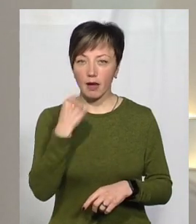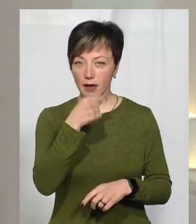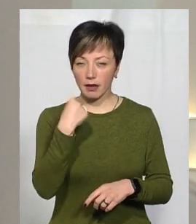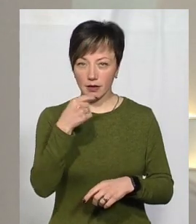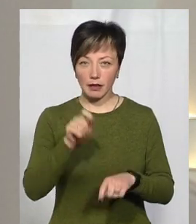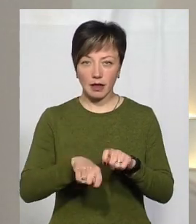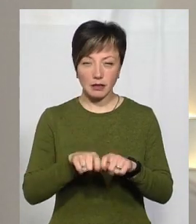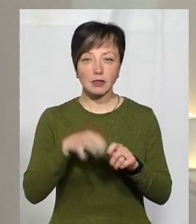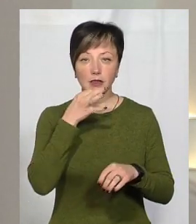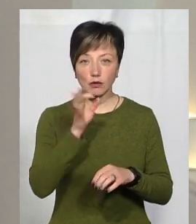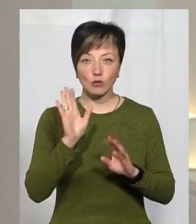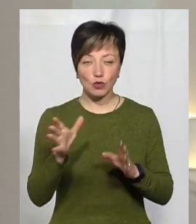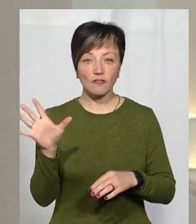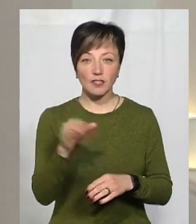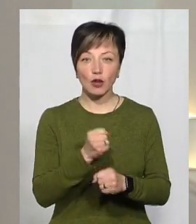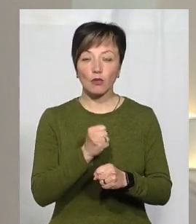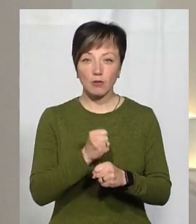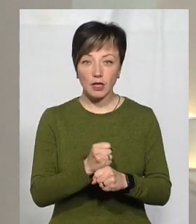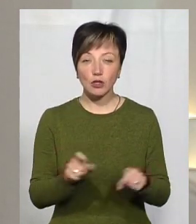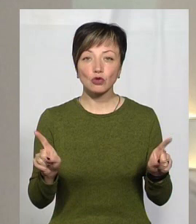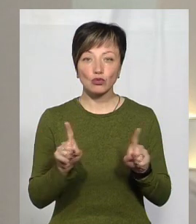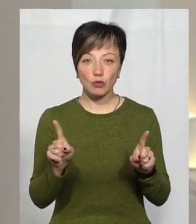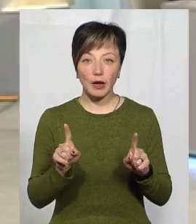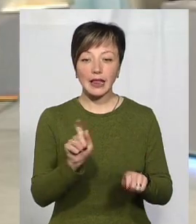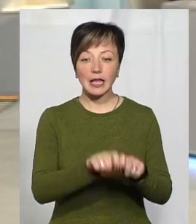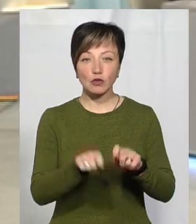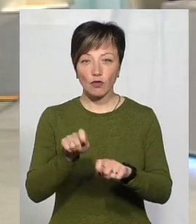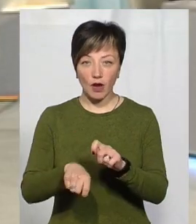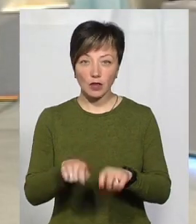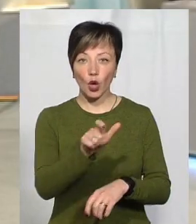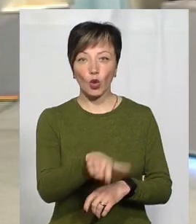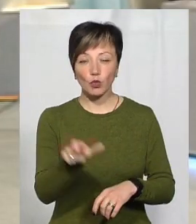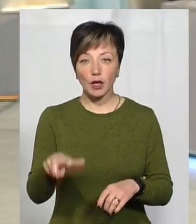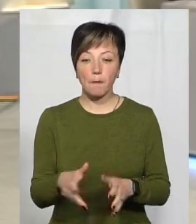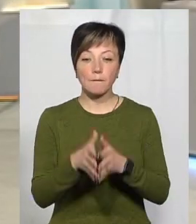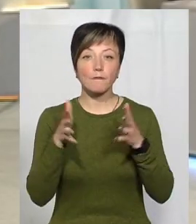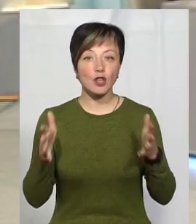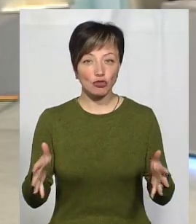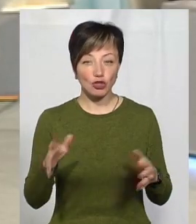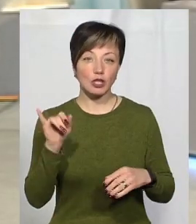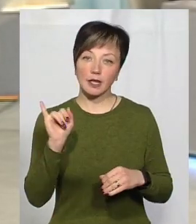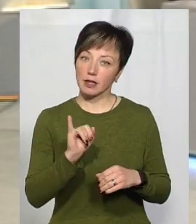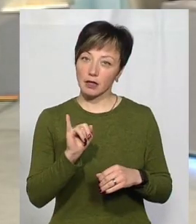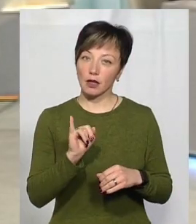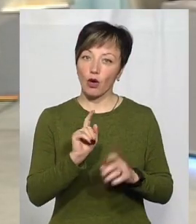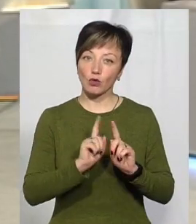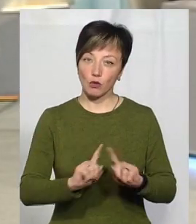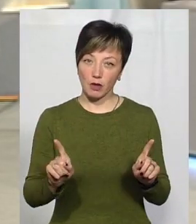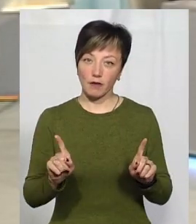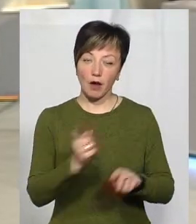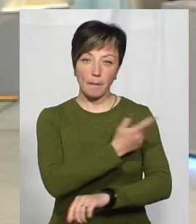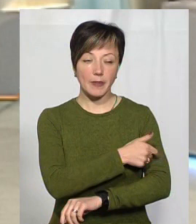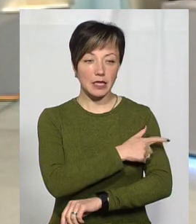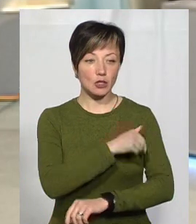він сказав, що будуть робити все для того, щоб все-таки тестувати людей якомога більше, і особливо